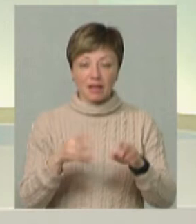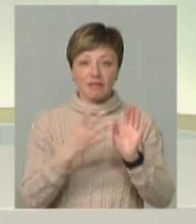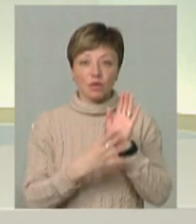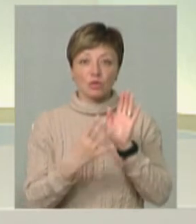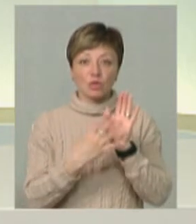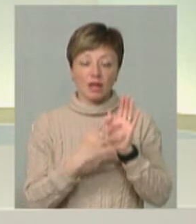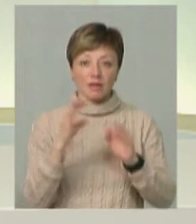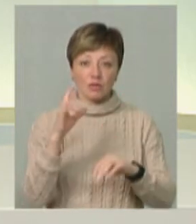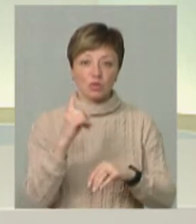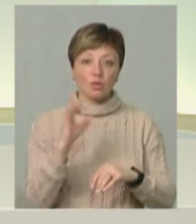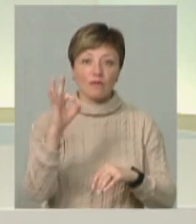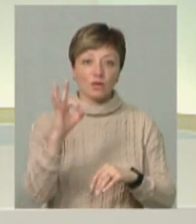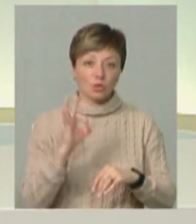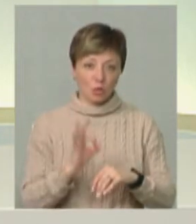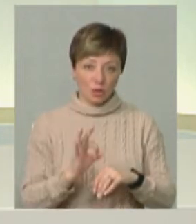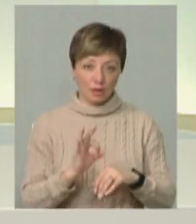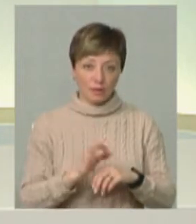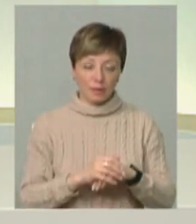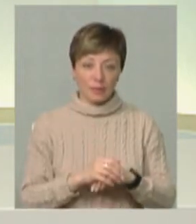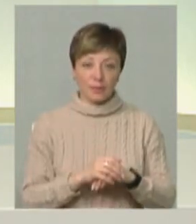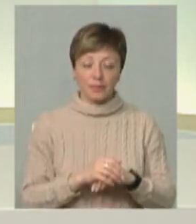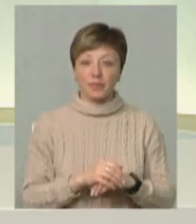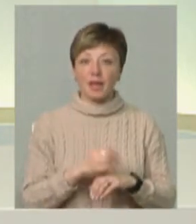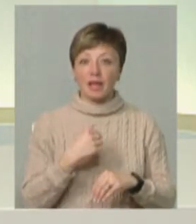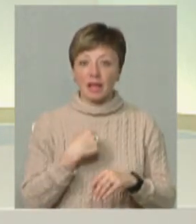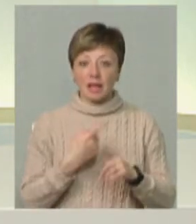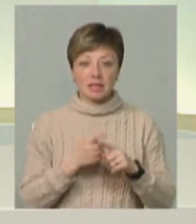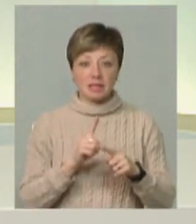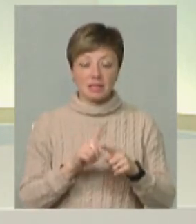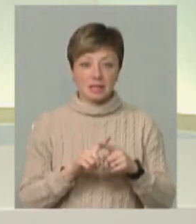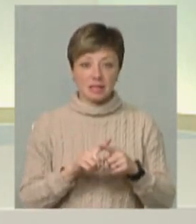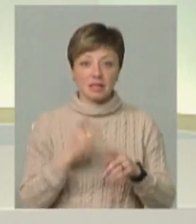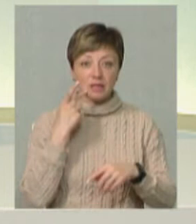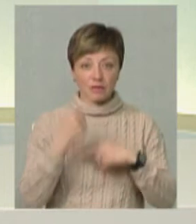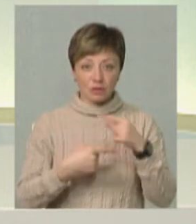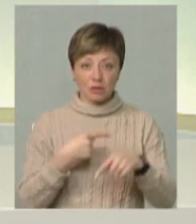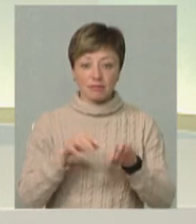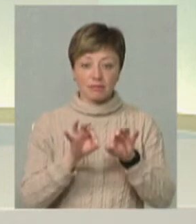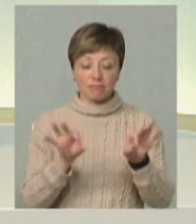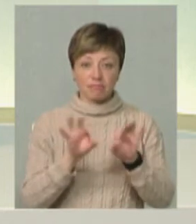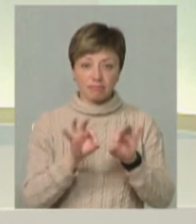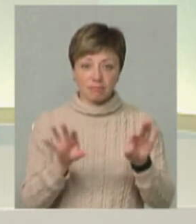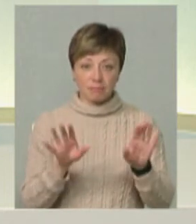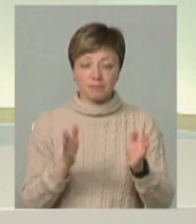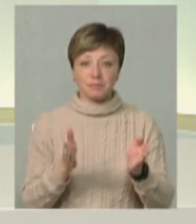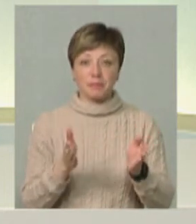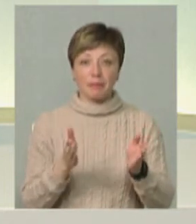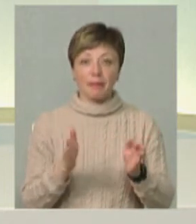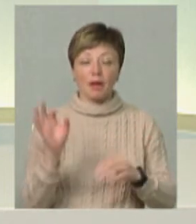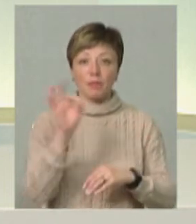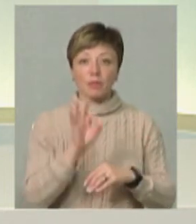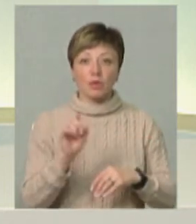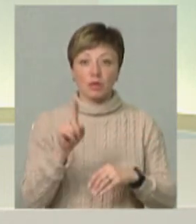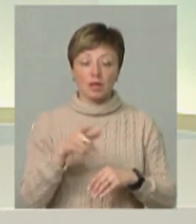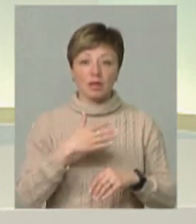99%, майже 100%. Я це не змучуюся весь час говорити про те, що